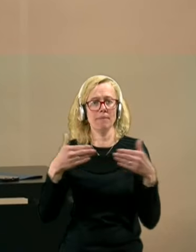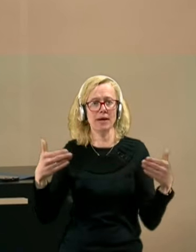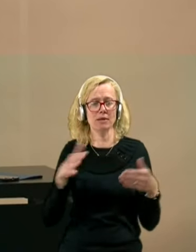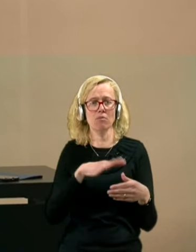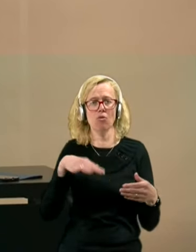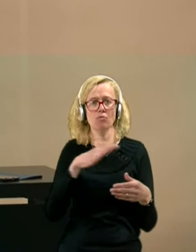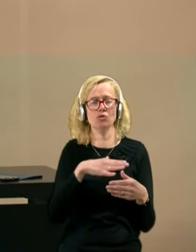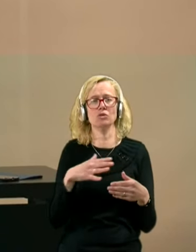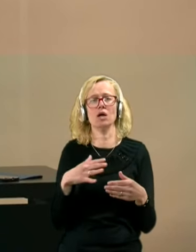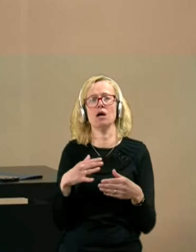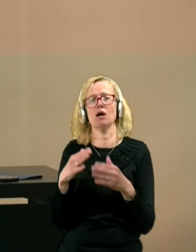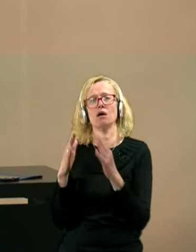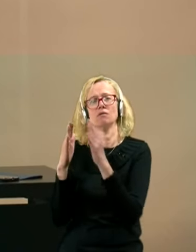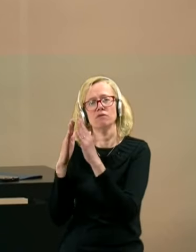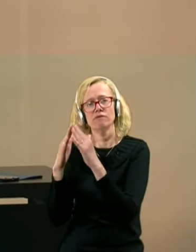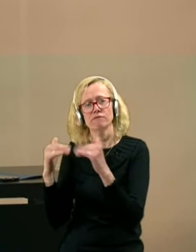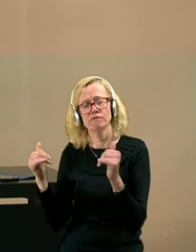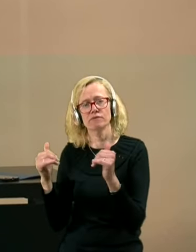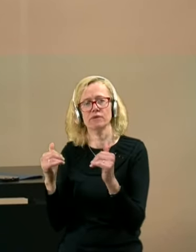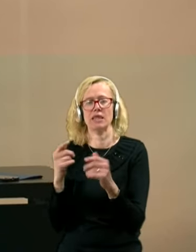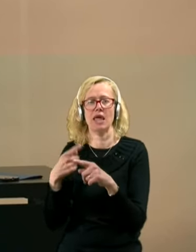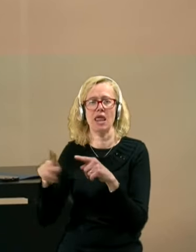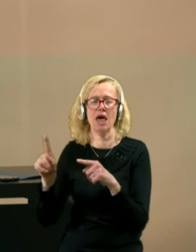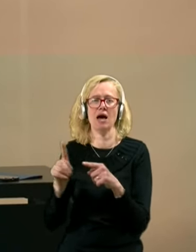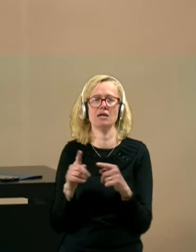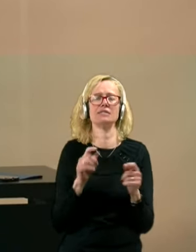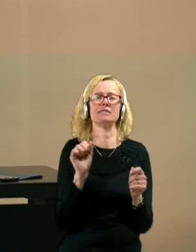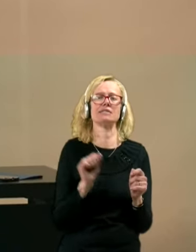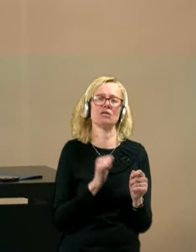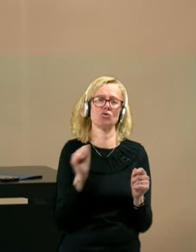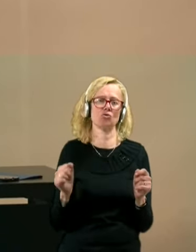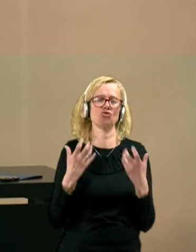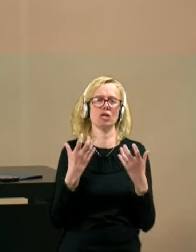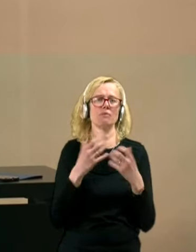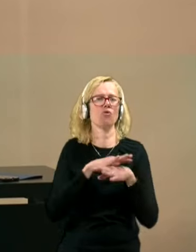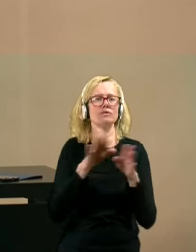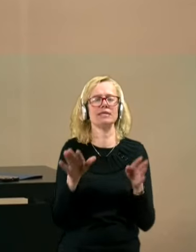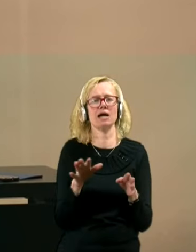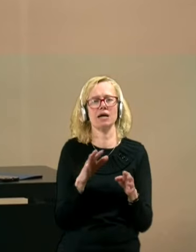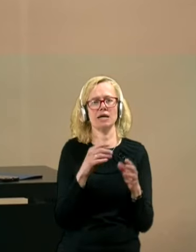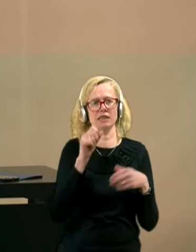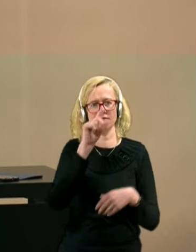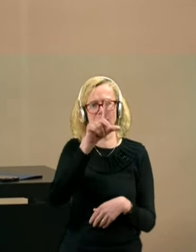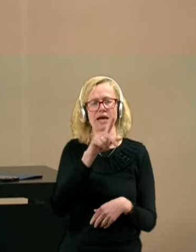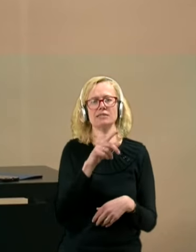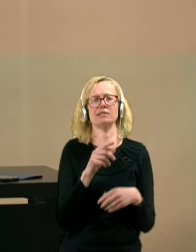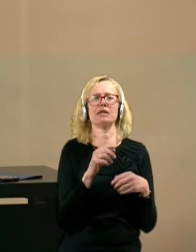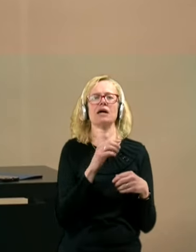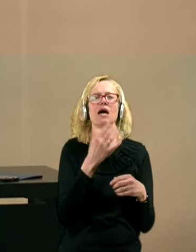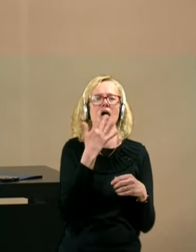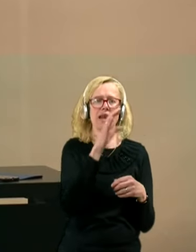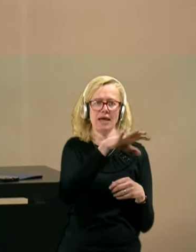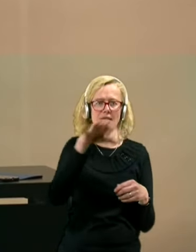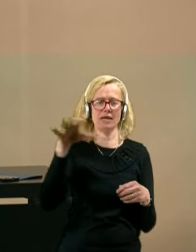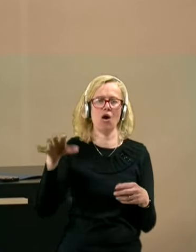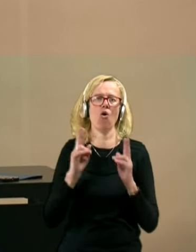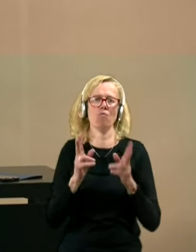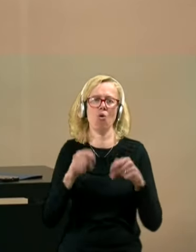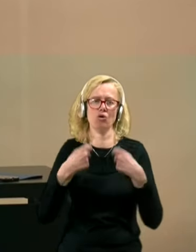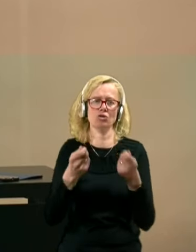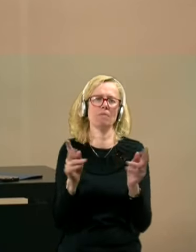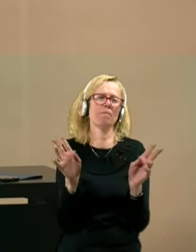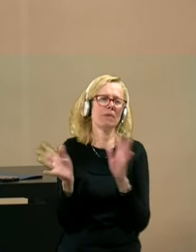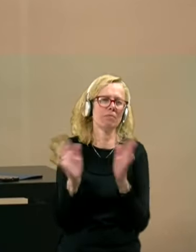ruralnega dela, zdokr želimo v vseh 12 statističnih regijah omogočiti približno enake